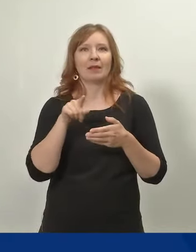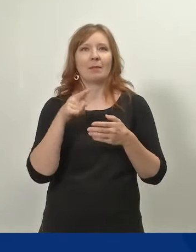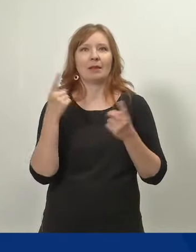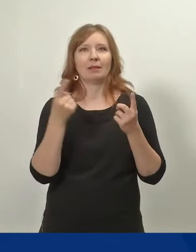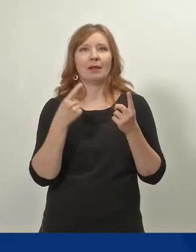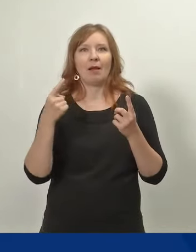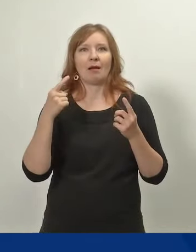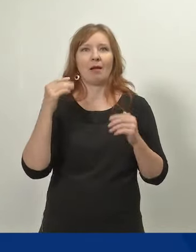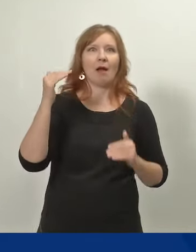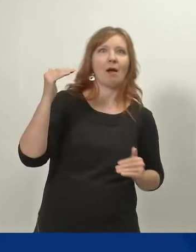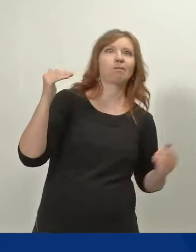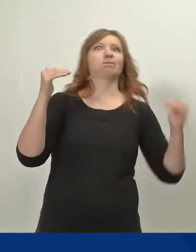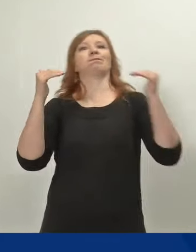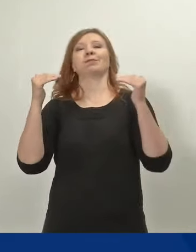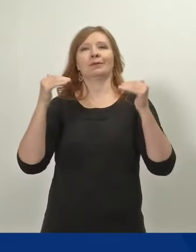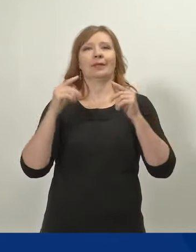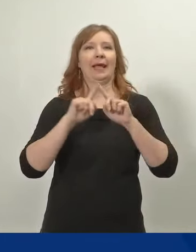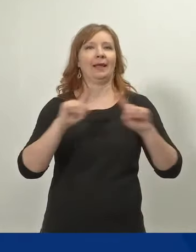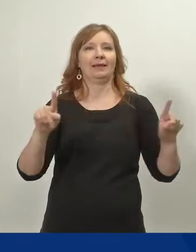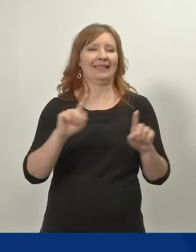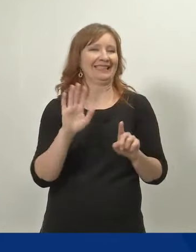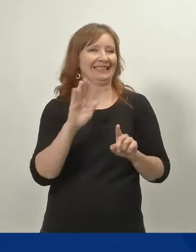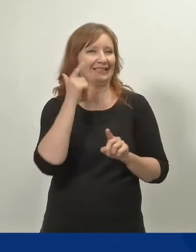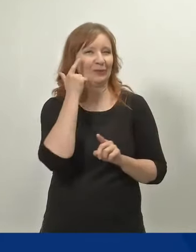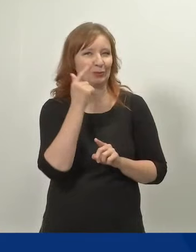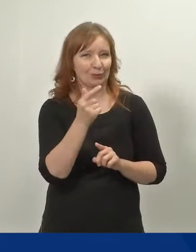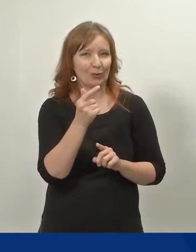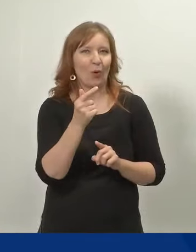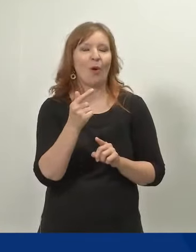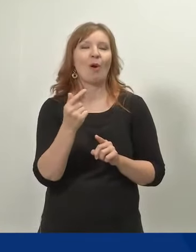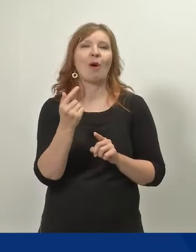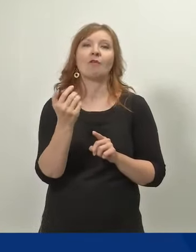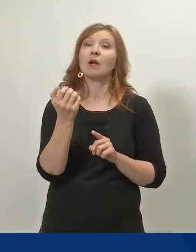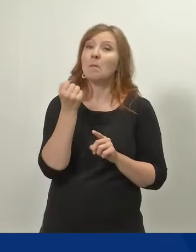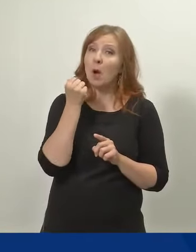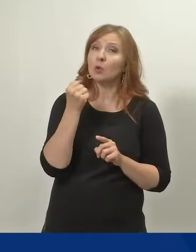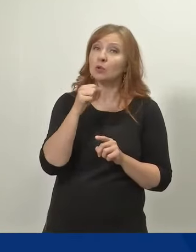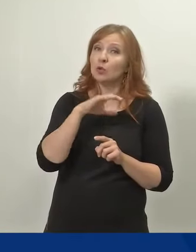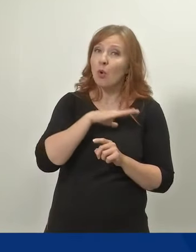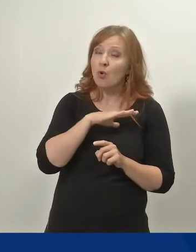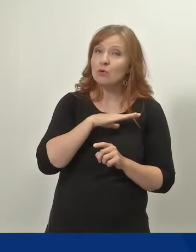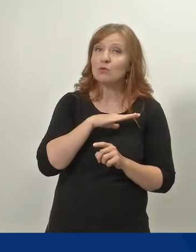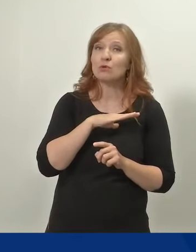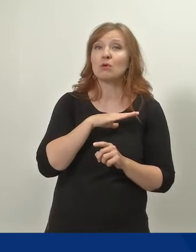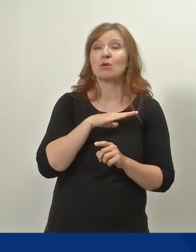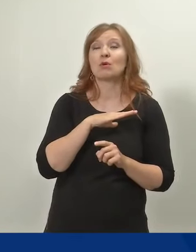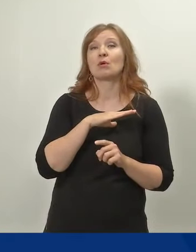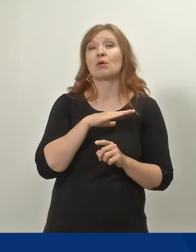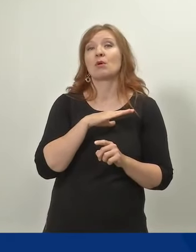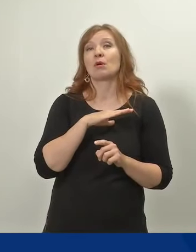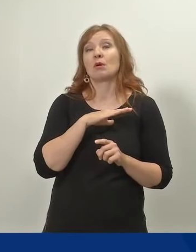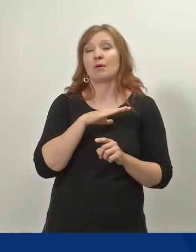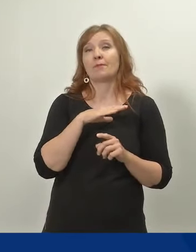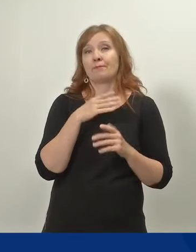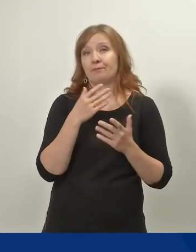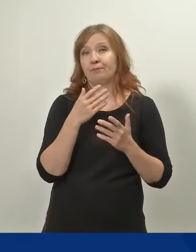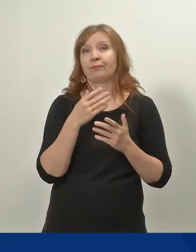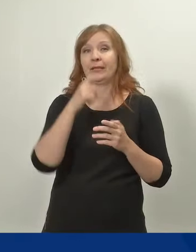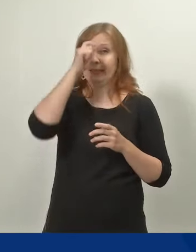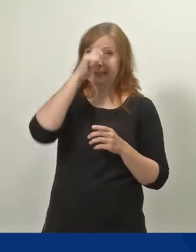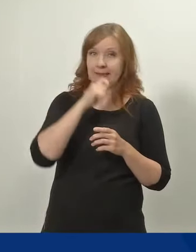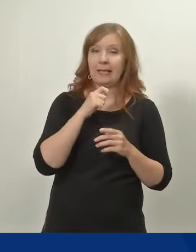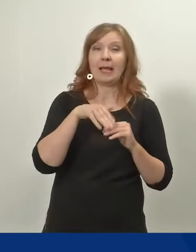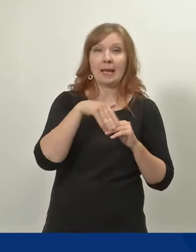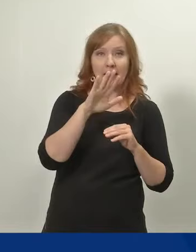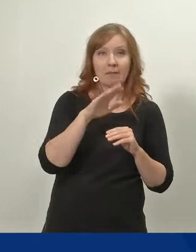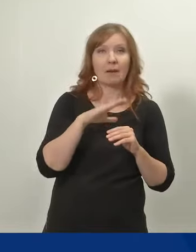muuttuisi välittömästi, vaikka ikään kuin näitä mahdollisuuksia käyttää näitä vapaita tulee isille